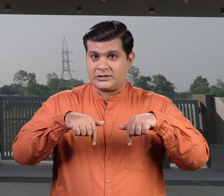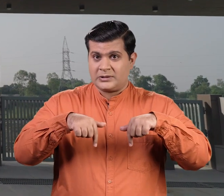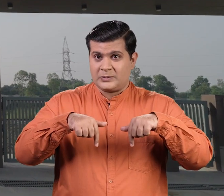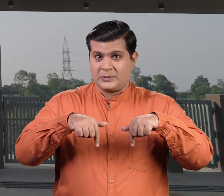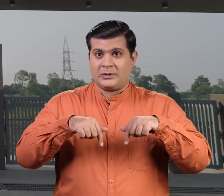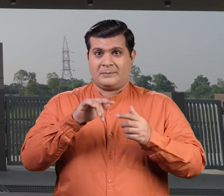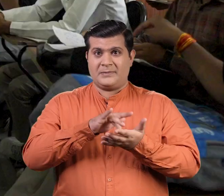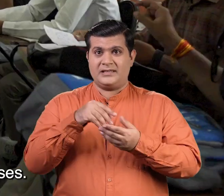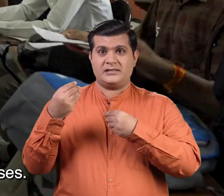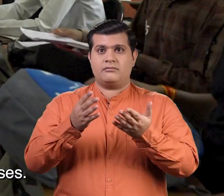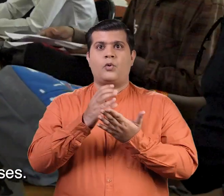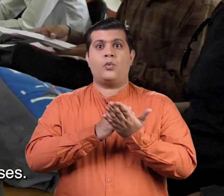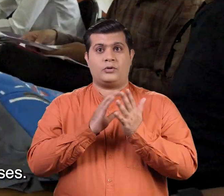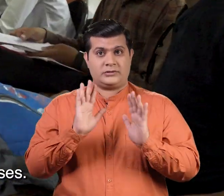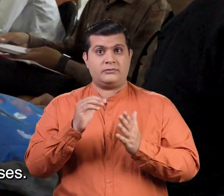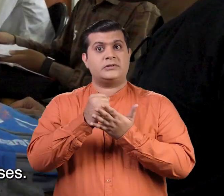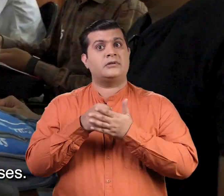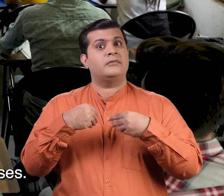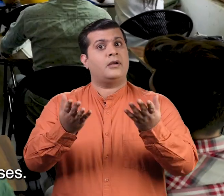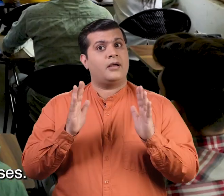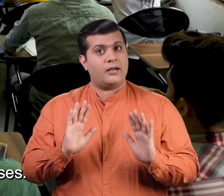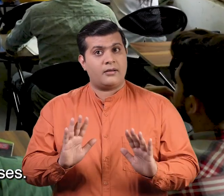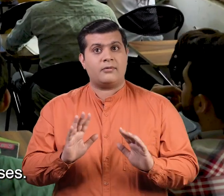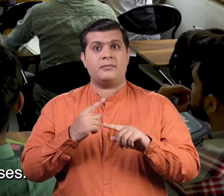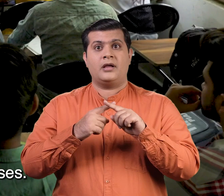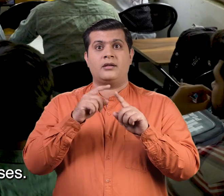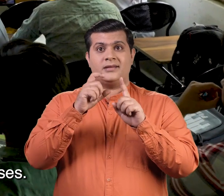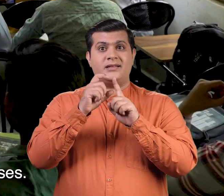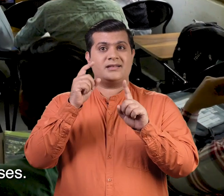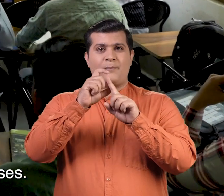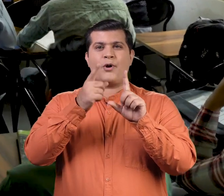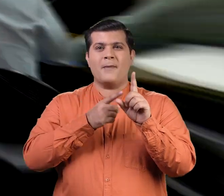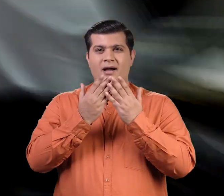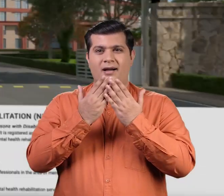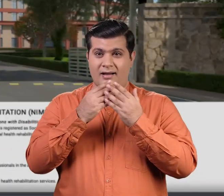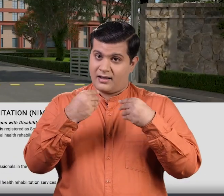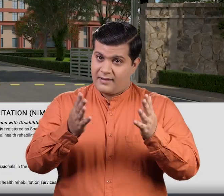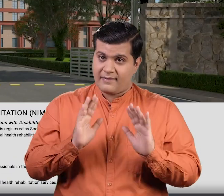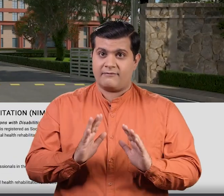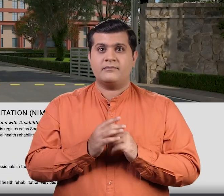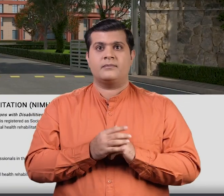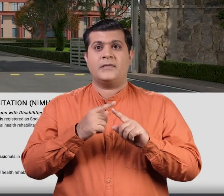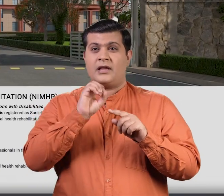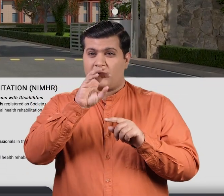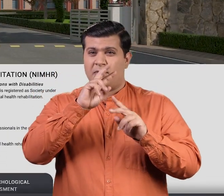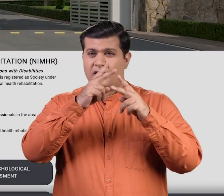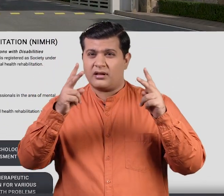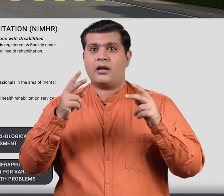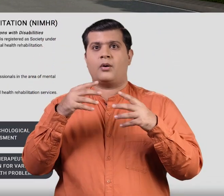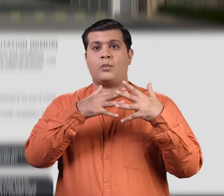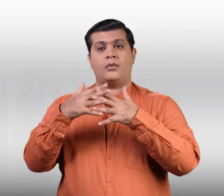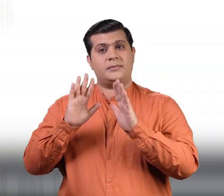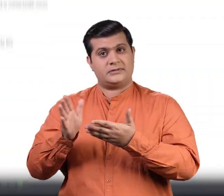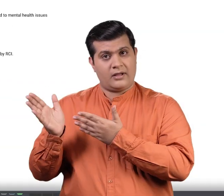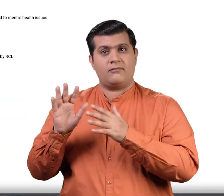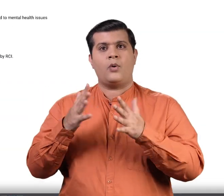वर्तमान में संस्थान में एक सर्टिफिकेट कोर्स और दो डिप्लोमा कोर्स प्रदान किये जा रहे हैं कोर्स की जानकारी संस्थान की वेबसाइट